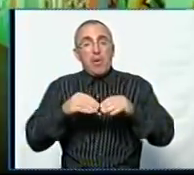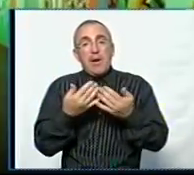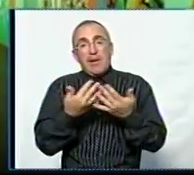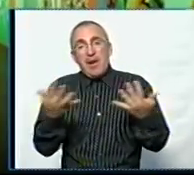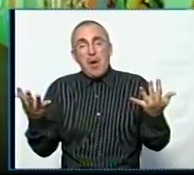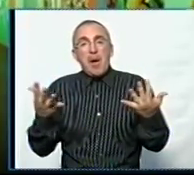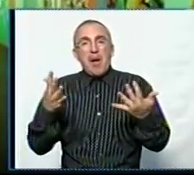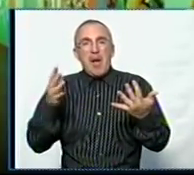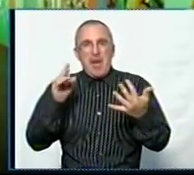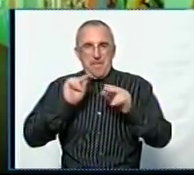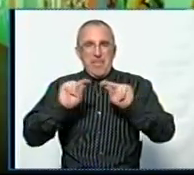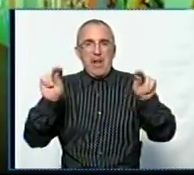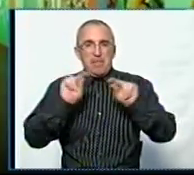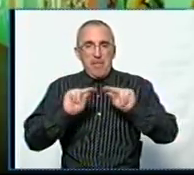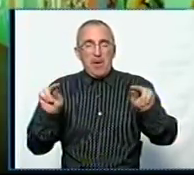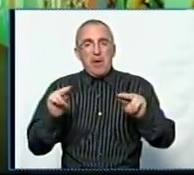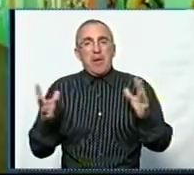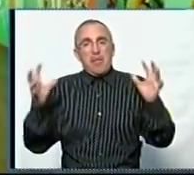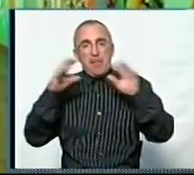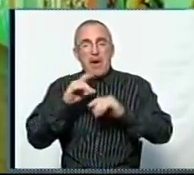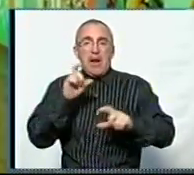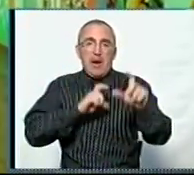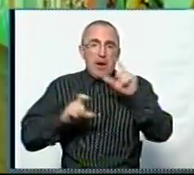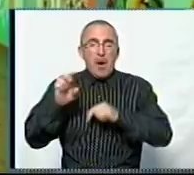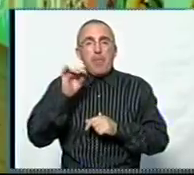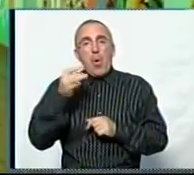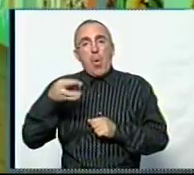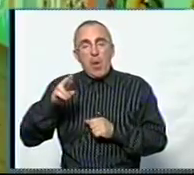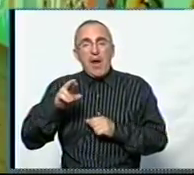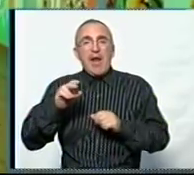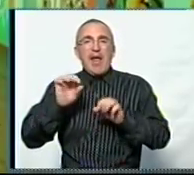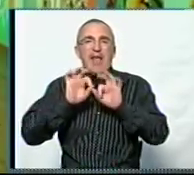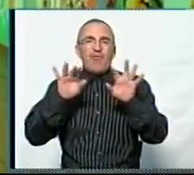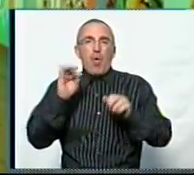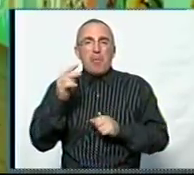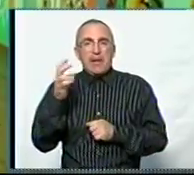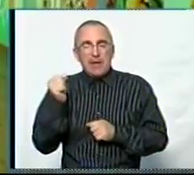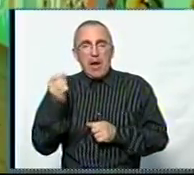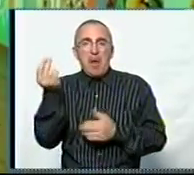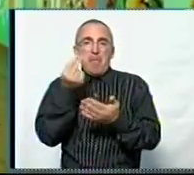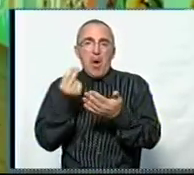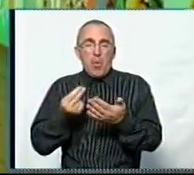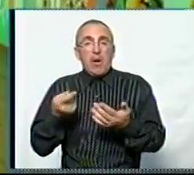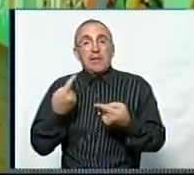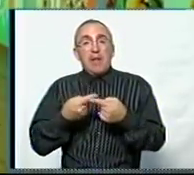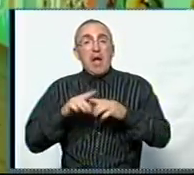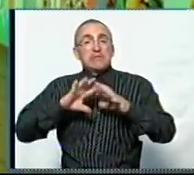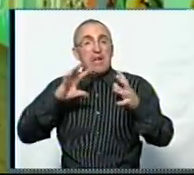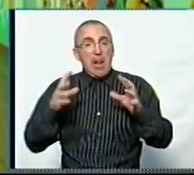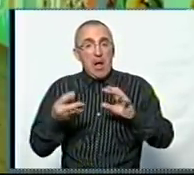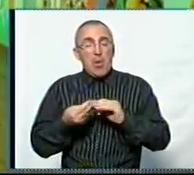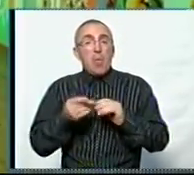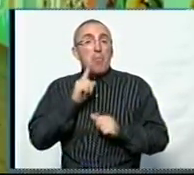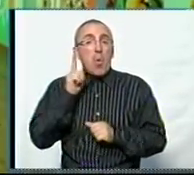предметів. Поєднуються хімія, біологія, інформатика, малювання. Так склалося, тому що